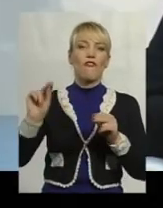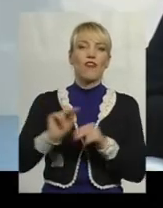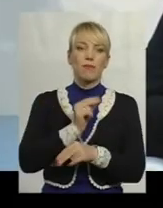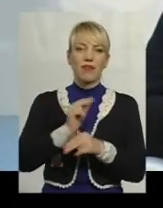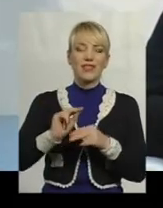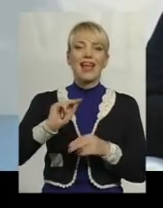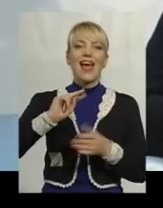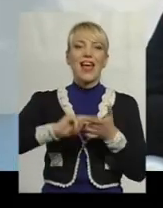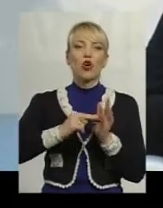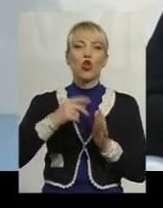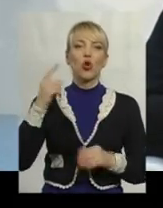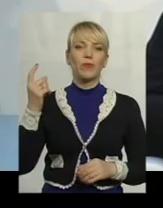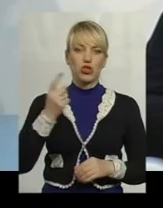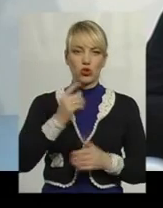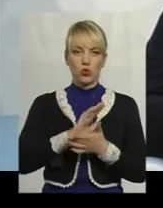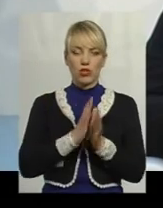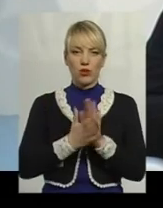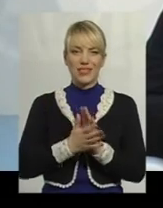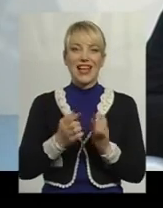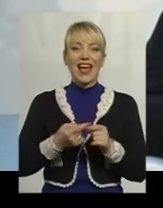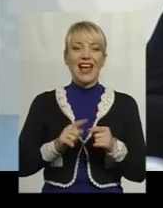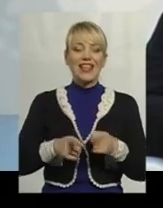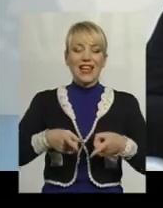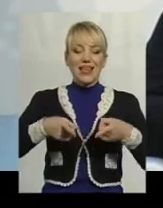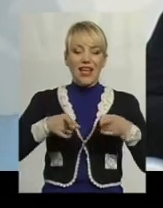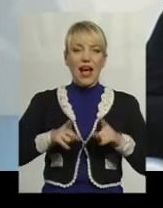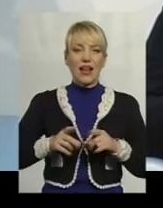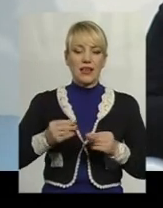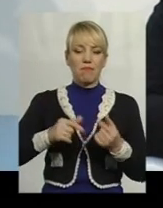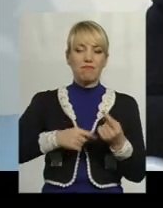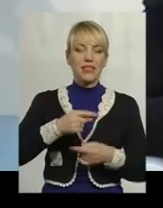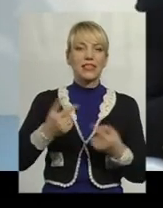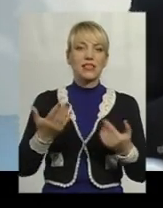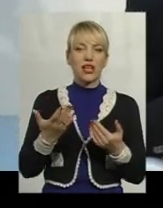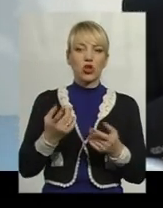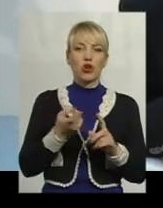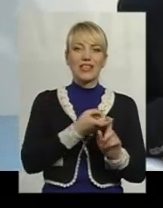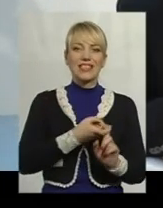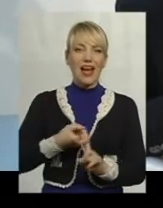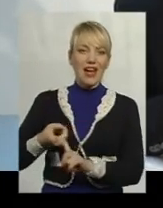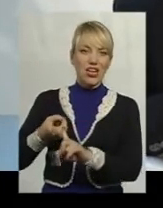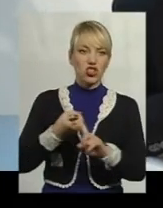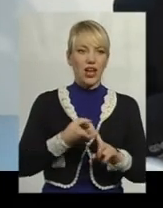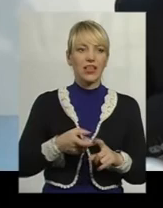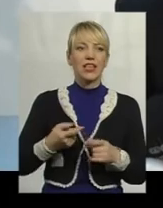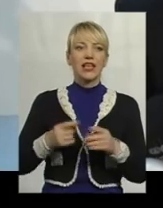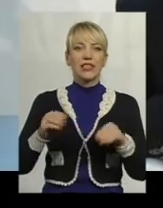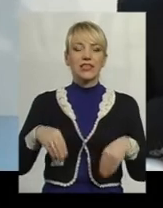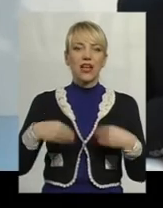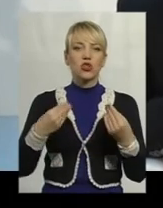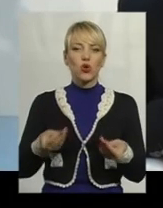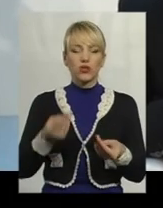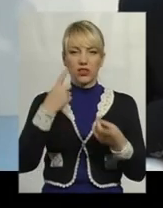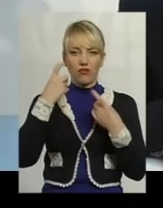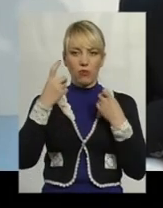Це абсолютно реальний бізнес, який, залишає, залишає, залишає інформацію для таких же малих